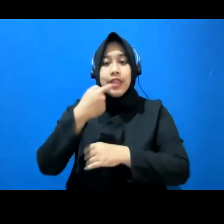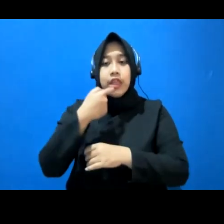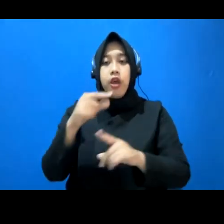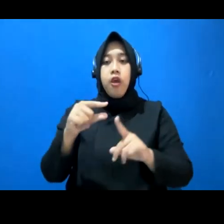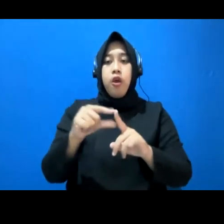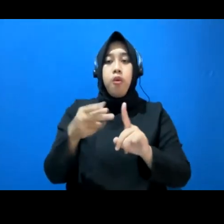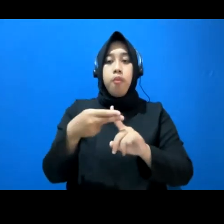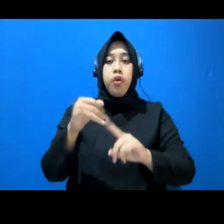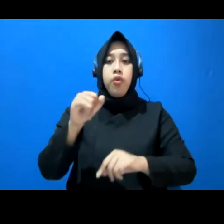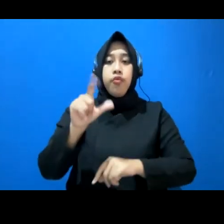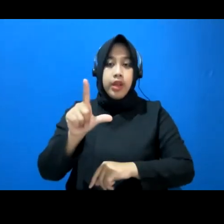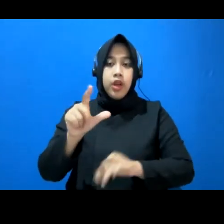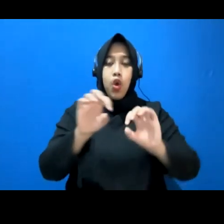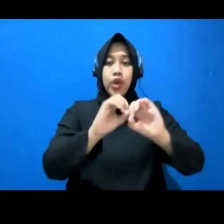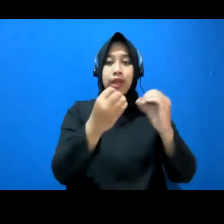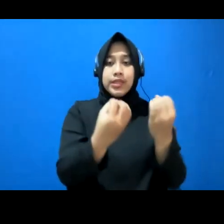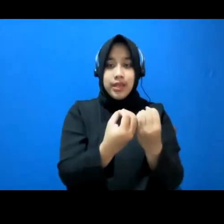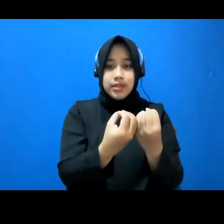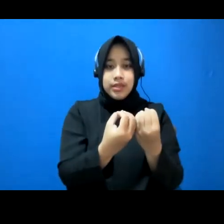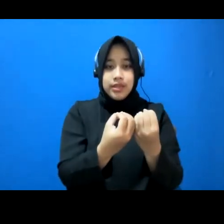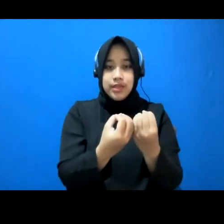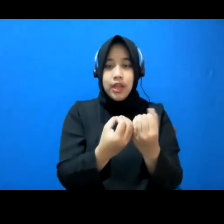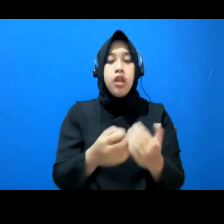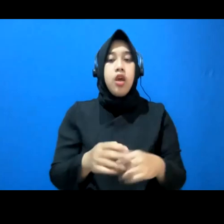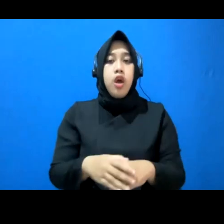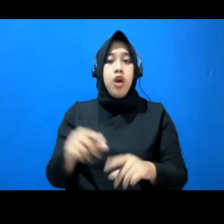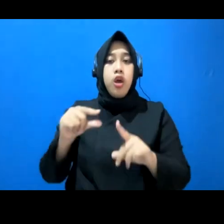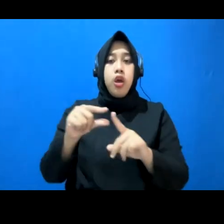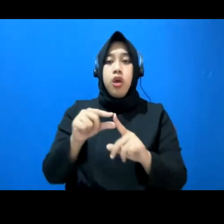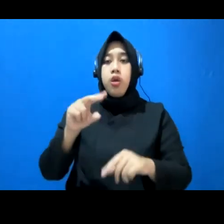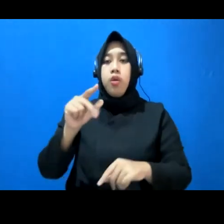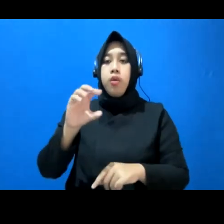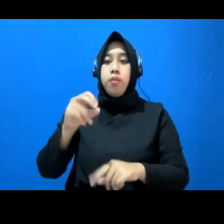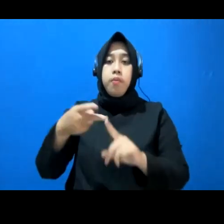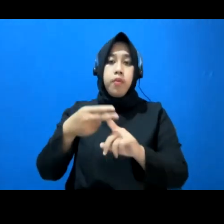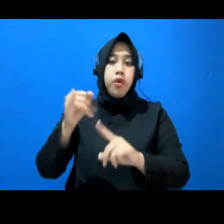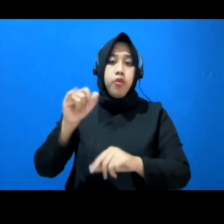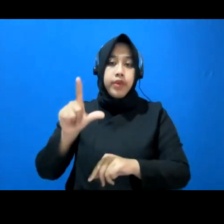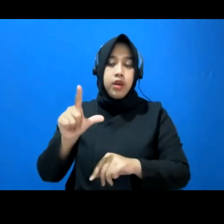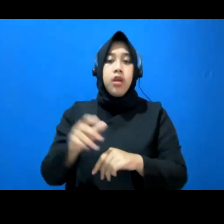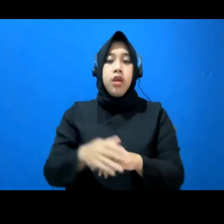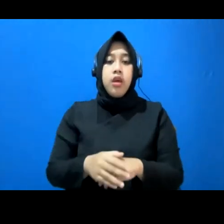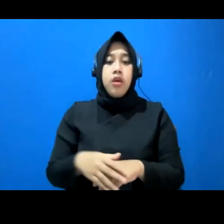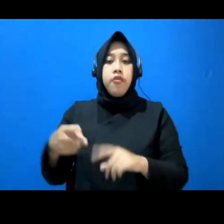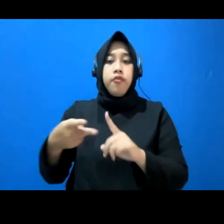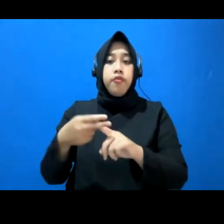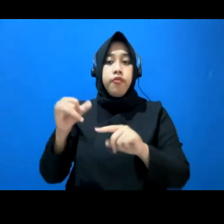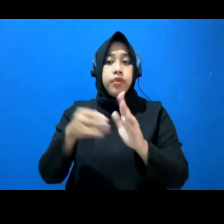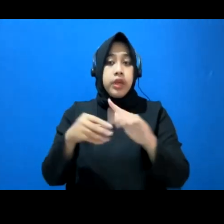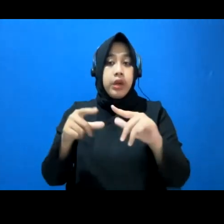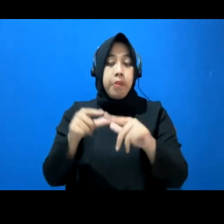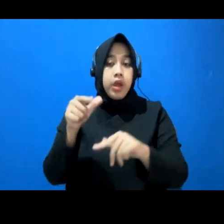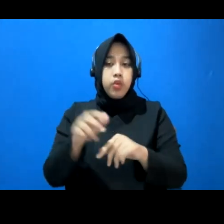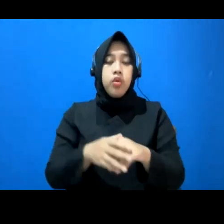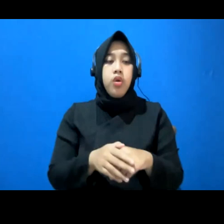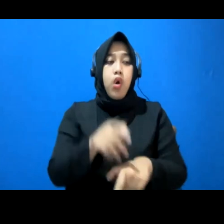organisasi dan law firm-nya itu. Sehingga ketika pencari keadilan ingin